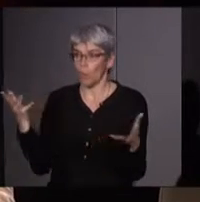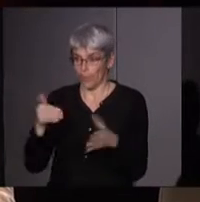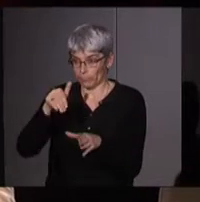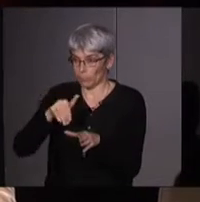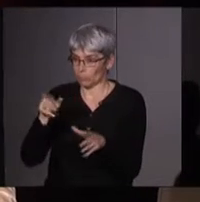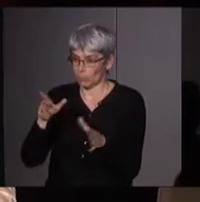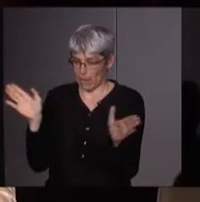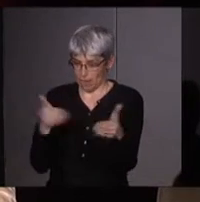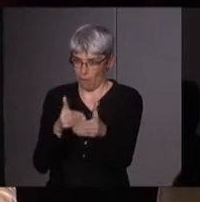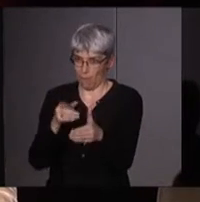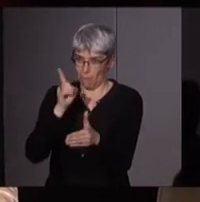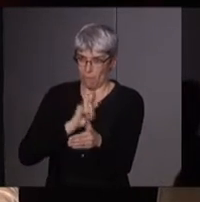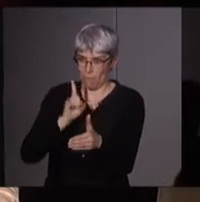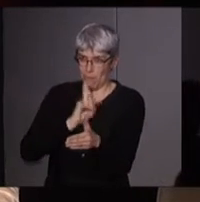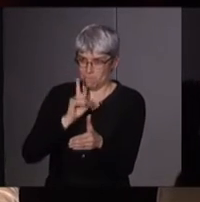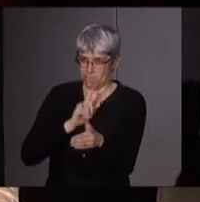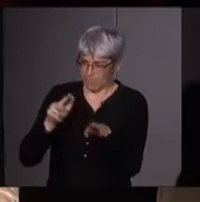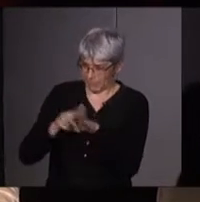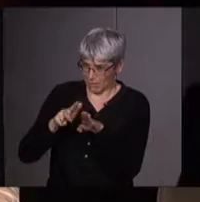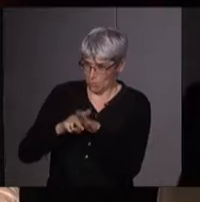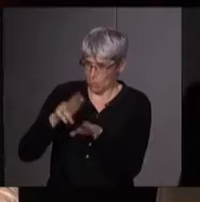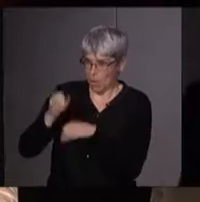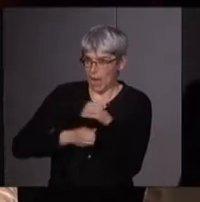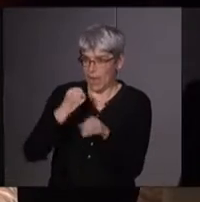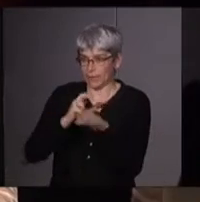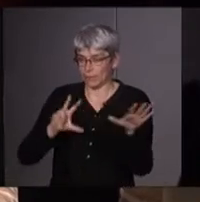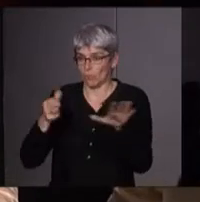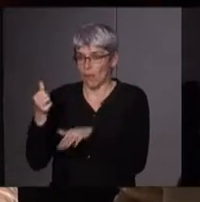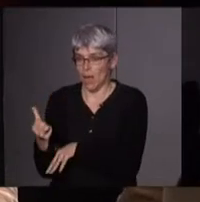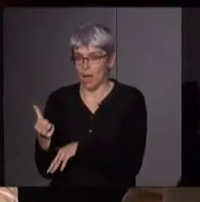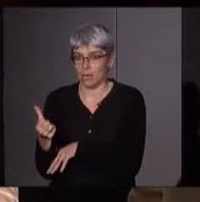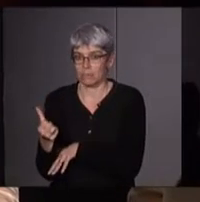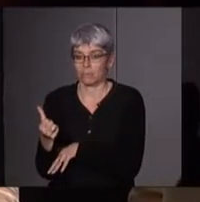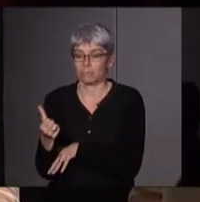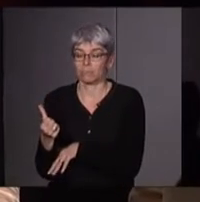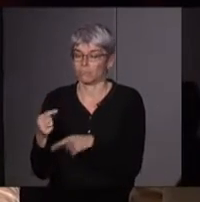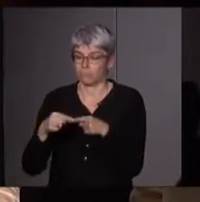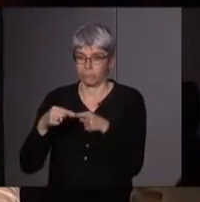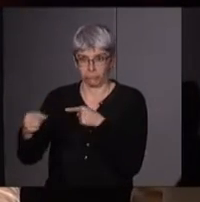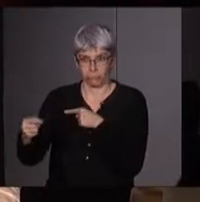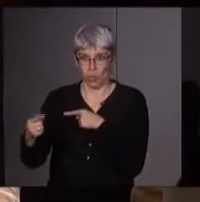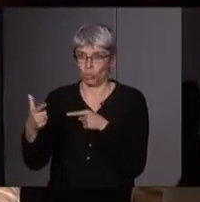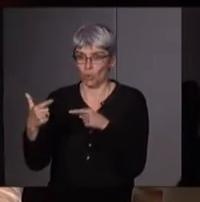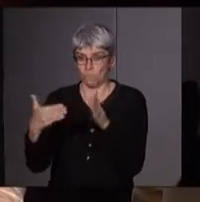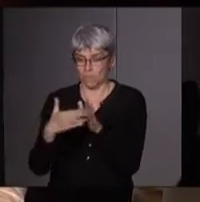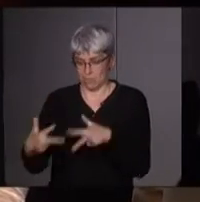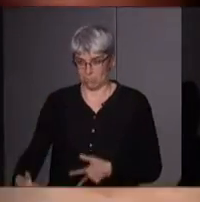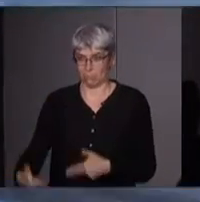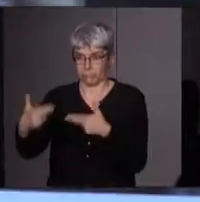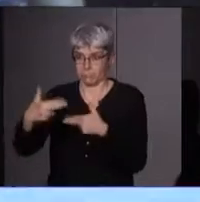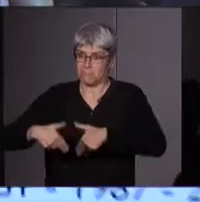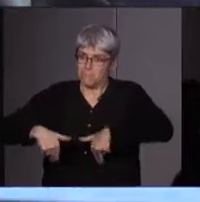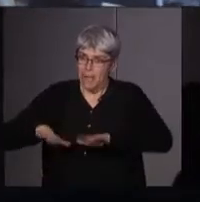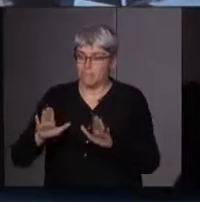un camp de femmes et de paix qui a débuté en 1981 et qui a perduré jusqu'en 2000, même si